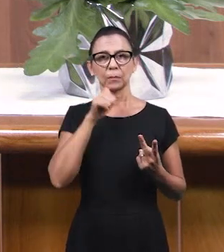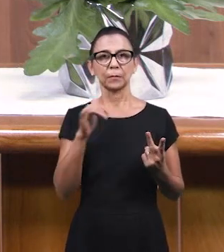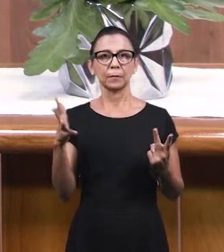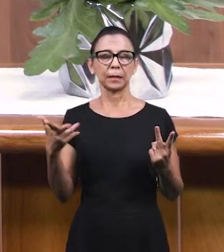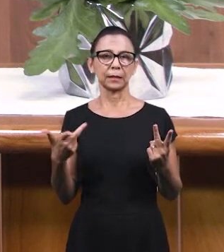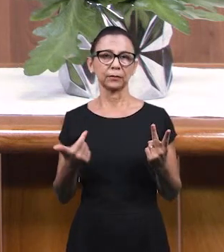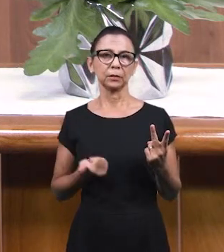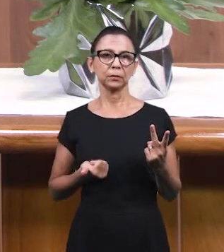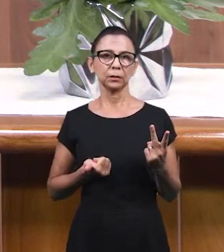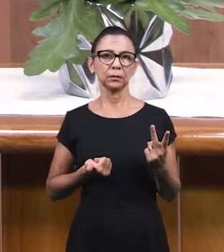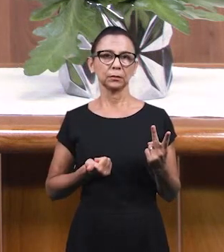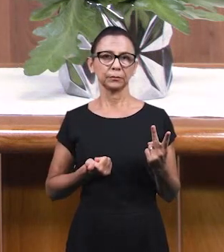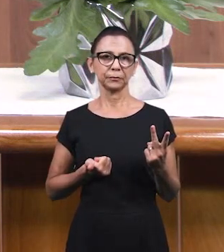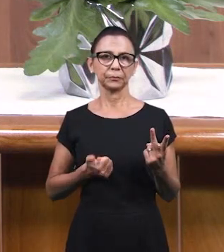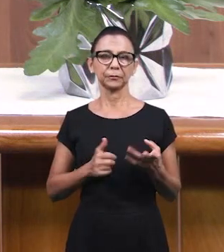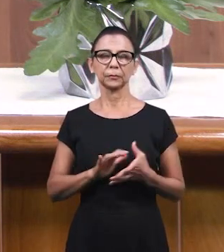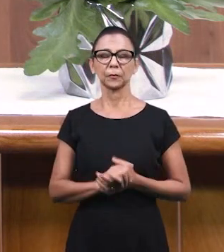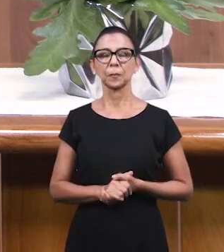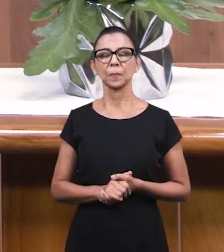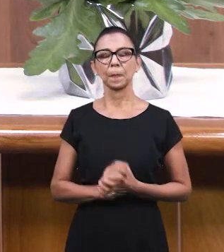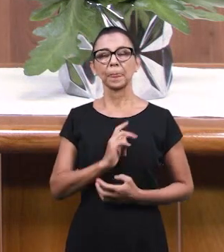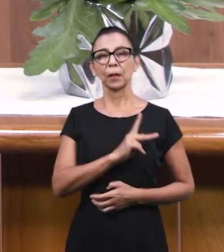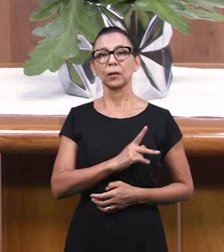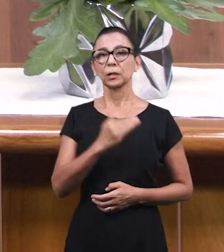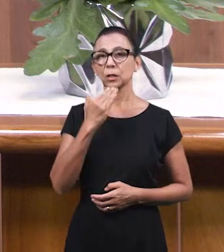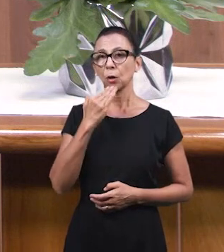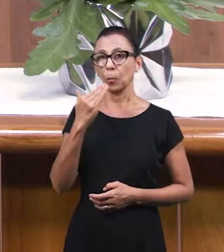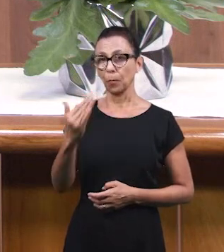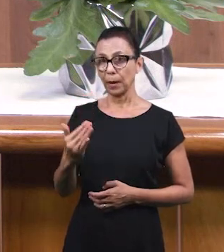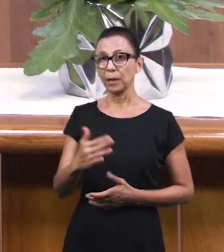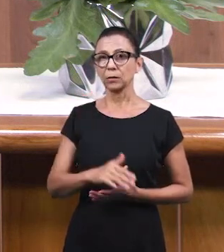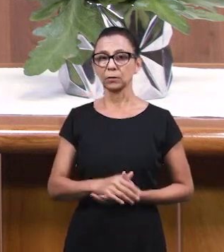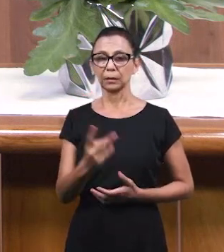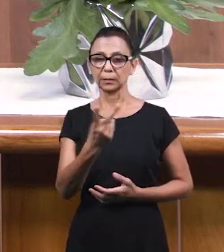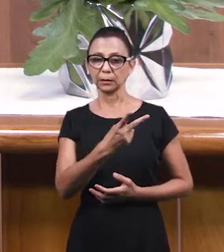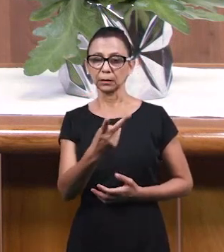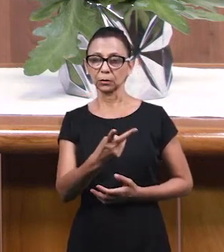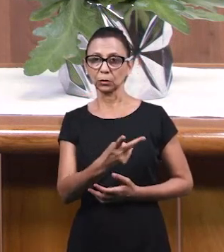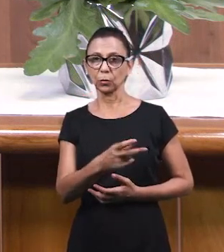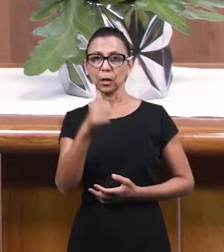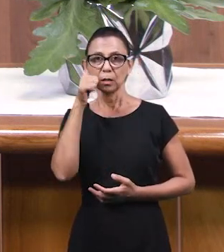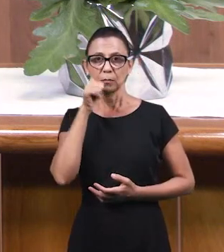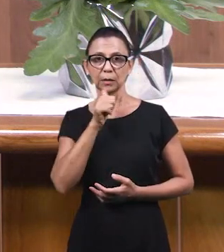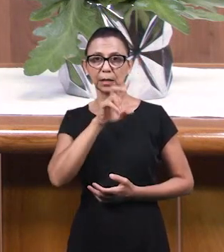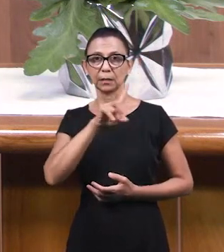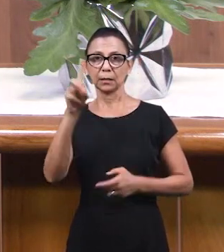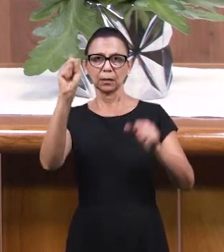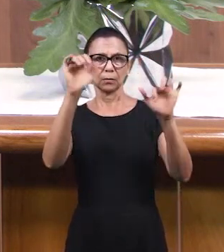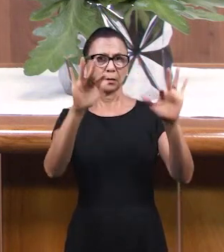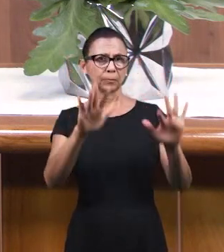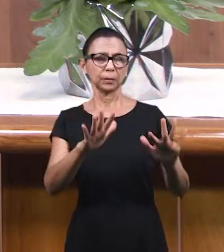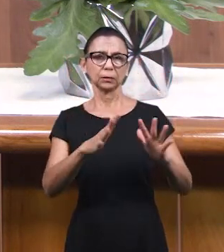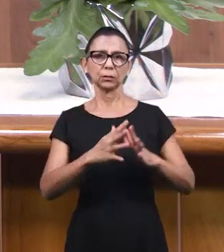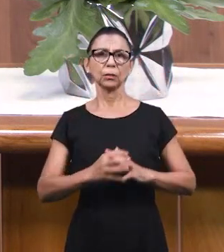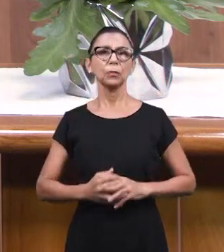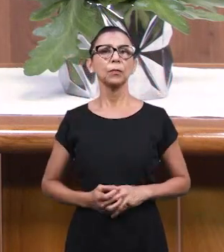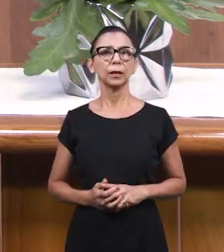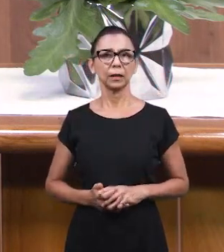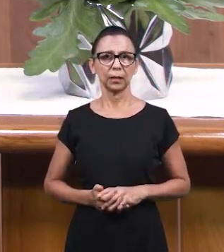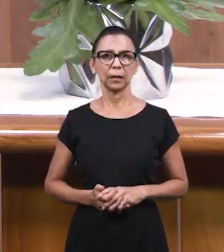Господе. Он говорит, я молю вас, чтобы вы не воевали. И